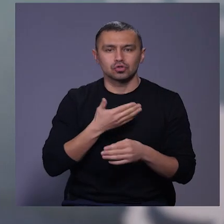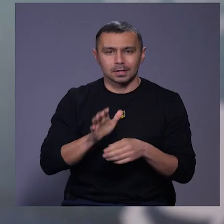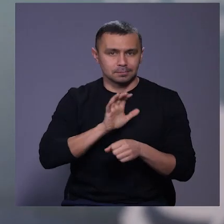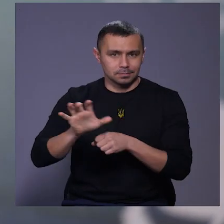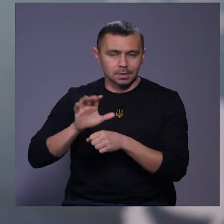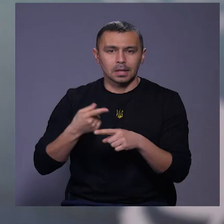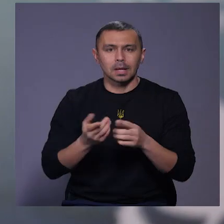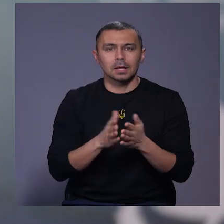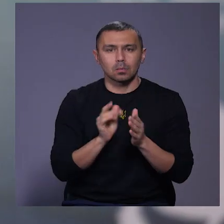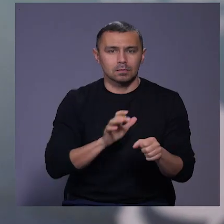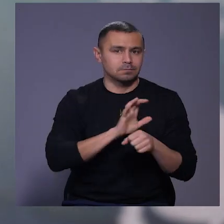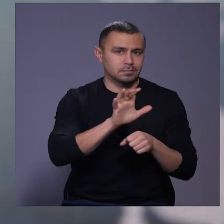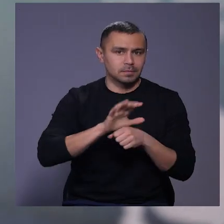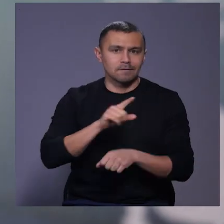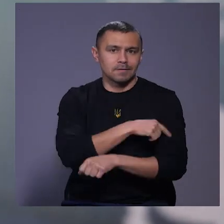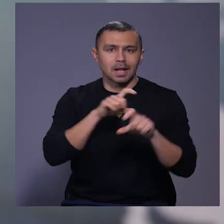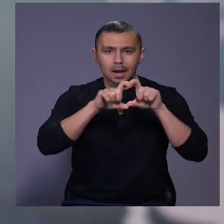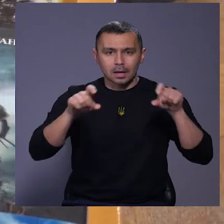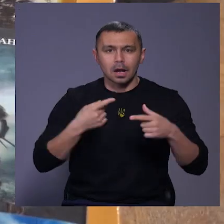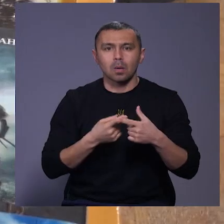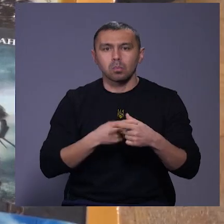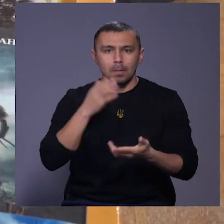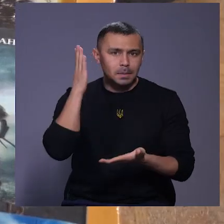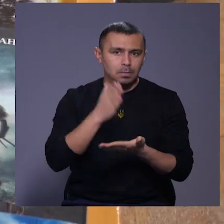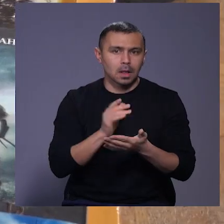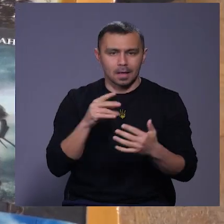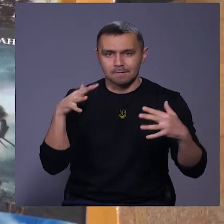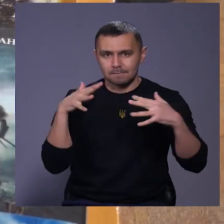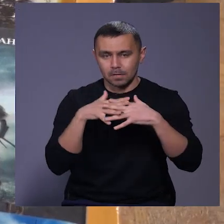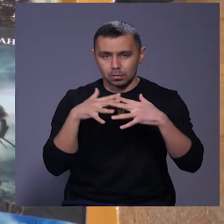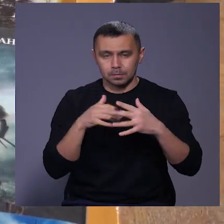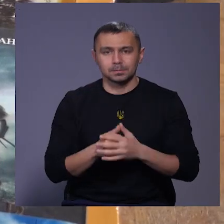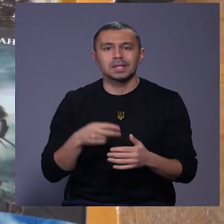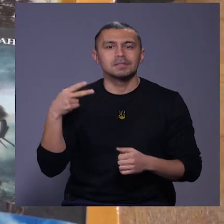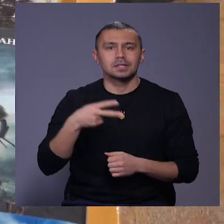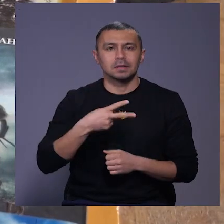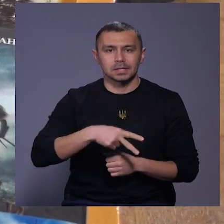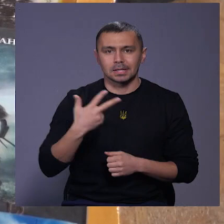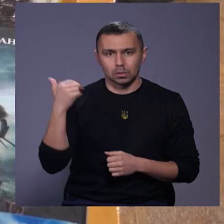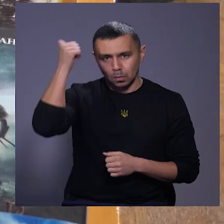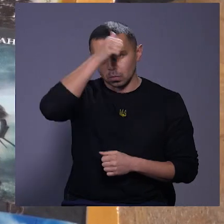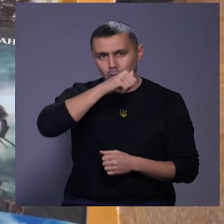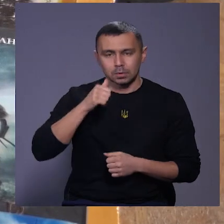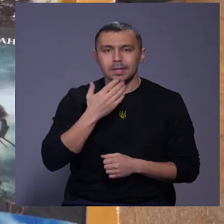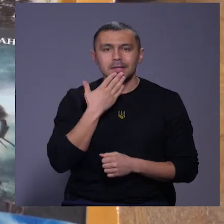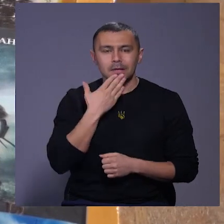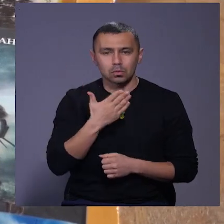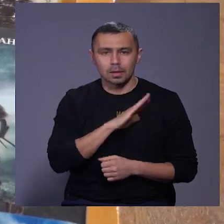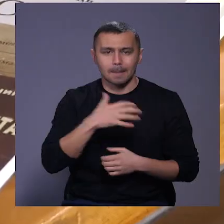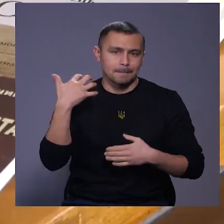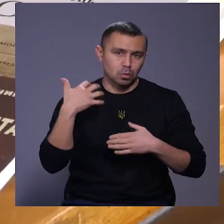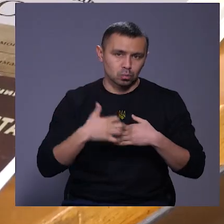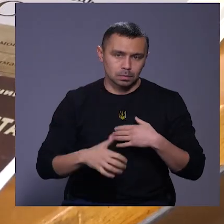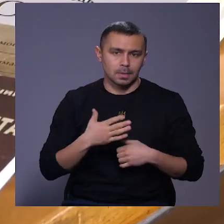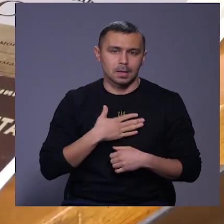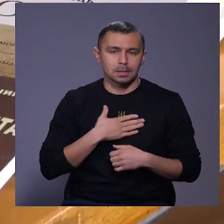це книги, які пішли у лікарні або безпосередньо на лінію фронту. У 2023 році, дякуючи невайдужим